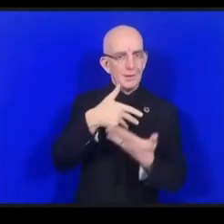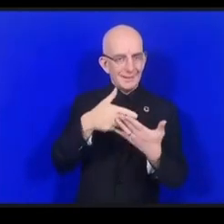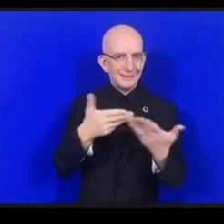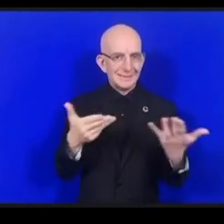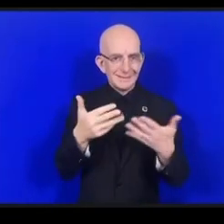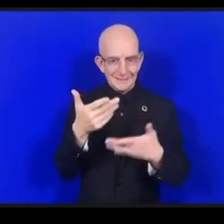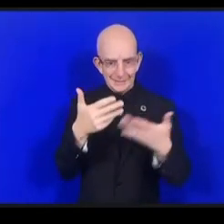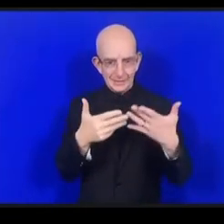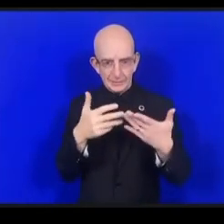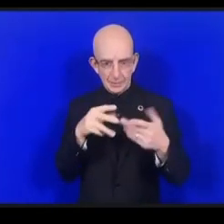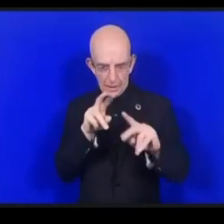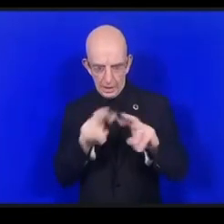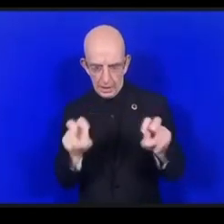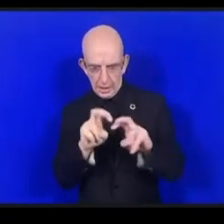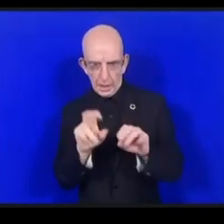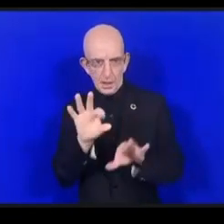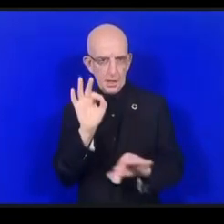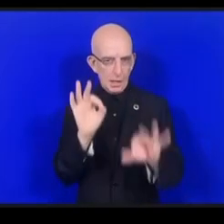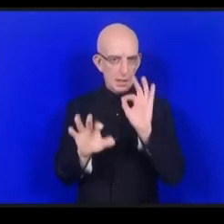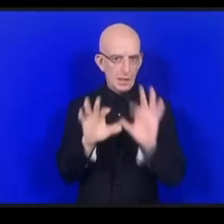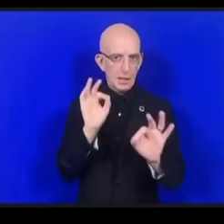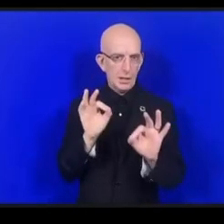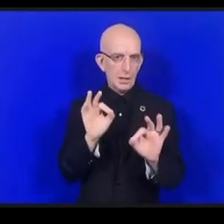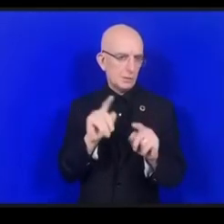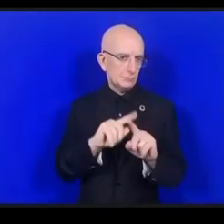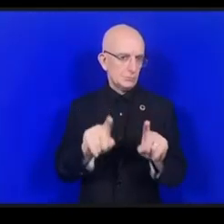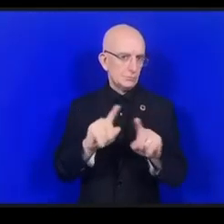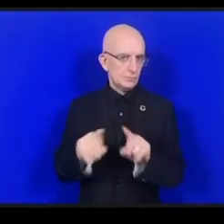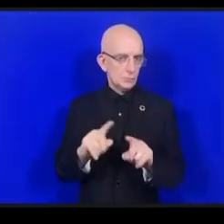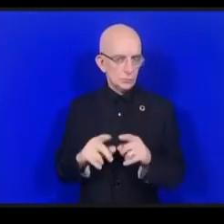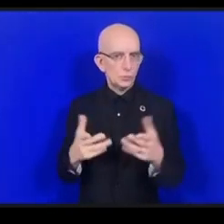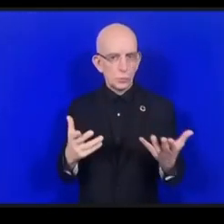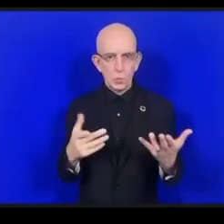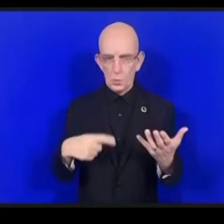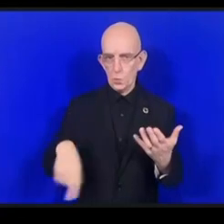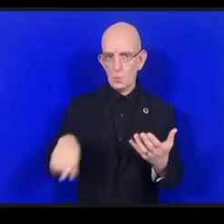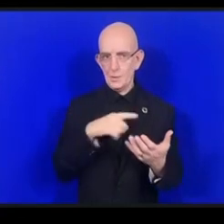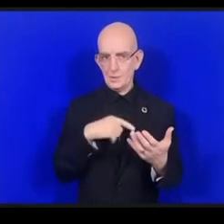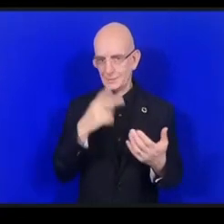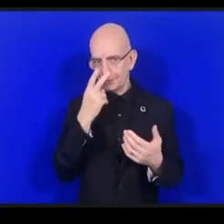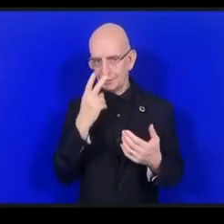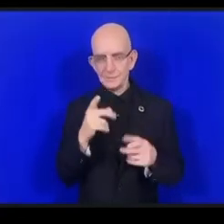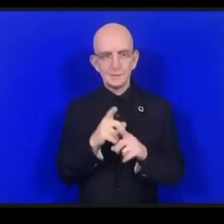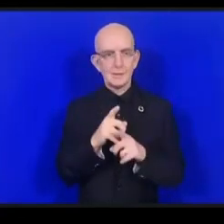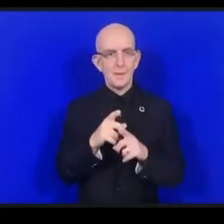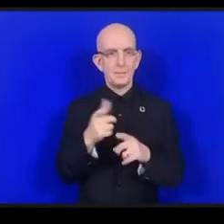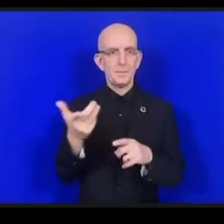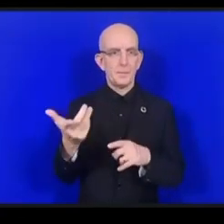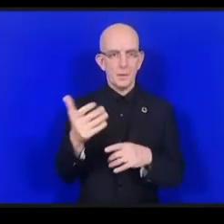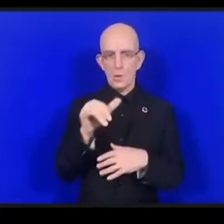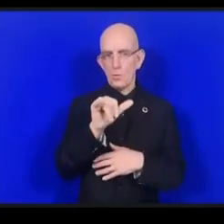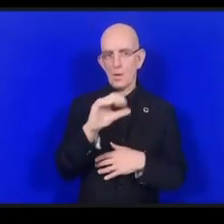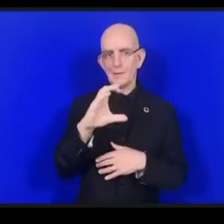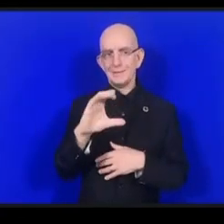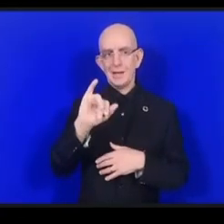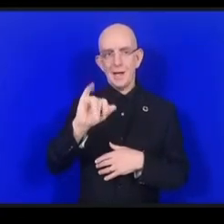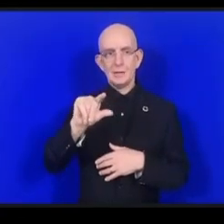فإنهم أيضاً لا يعرفون كيف أن خوارزميات الوسائل التواصل الاجتماعي